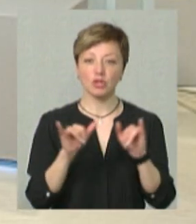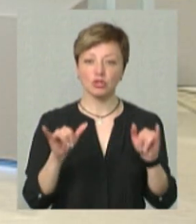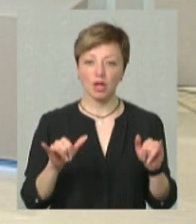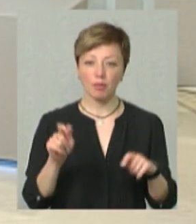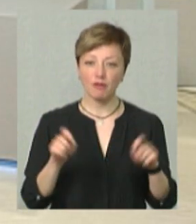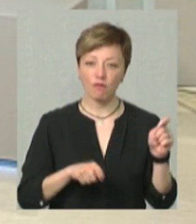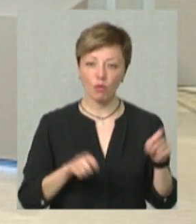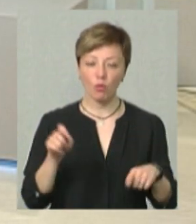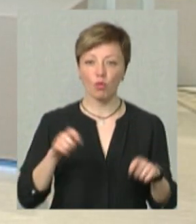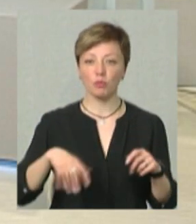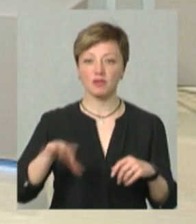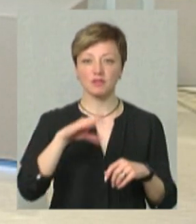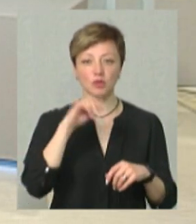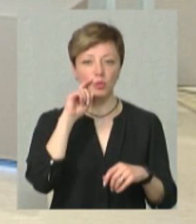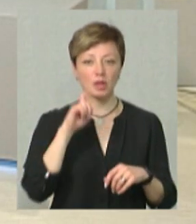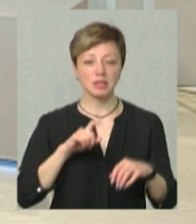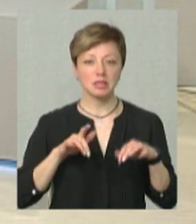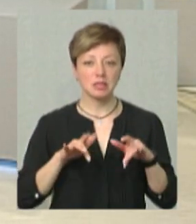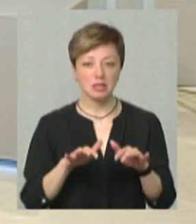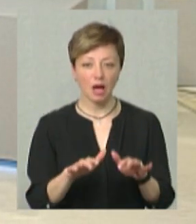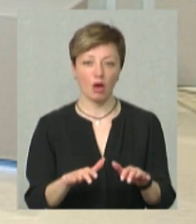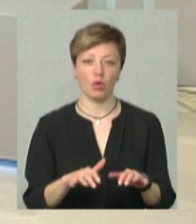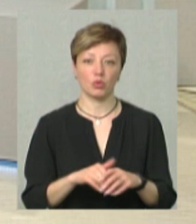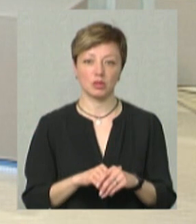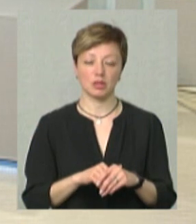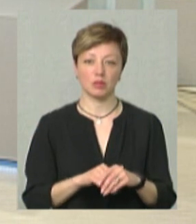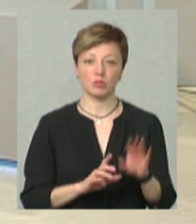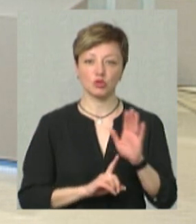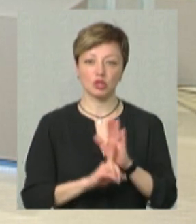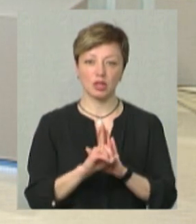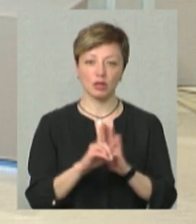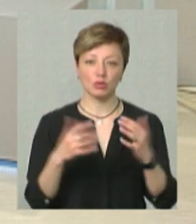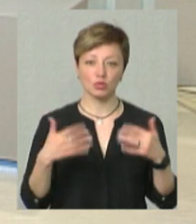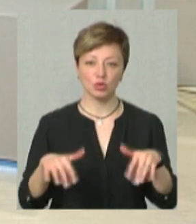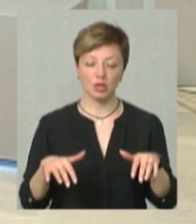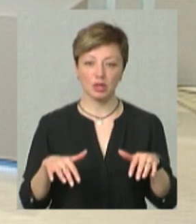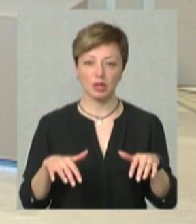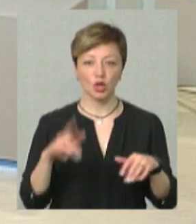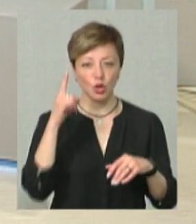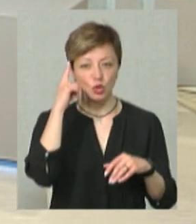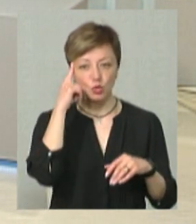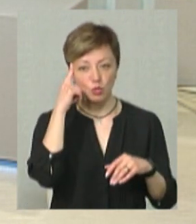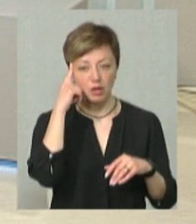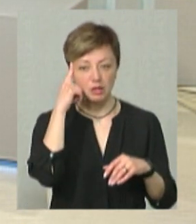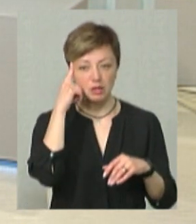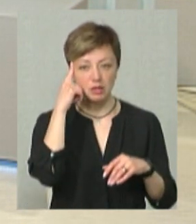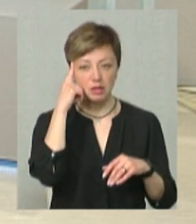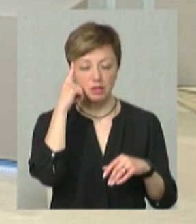форуми, і всіукраїнські заходи. Ми почали вже думати над